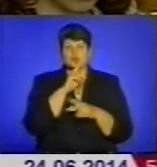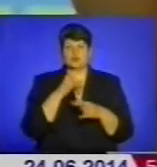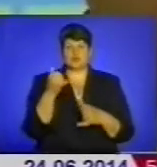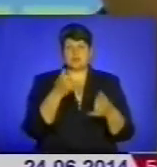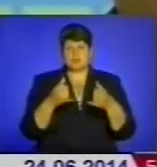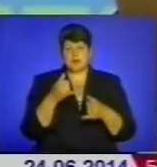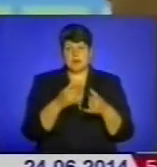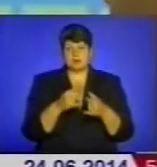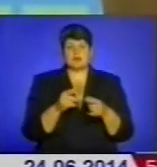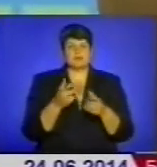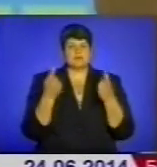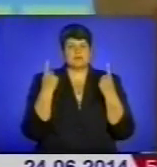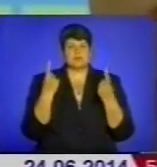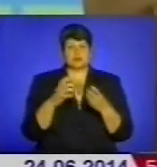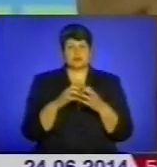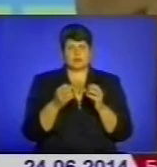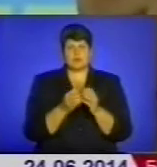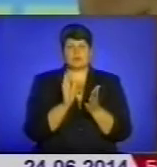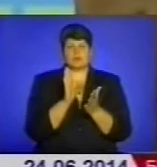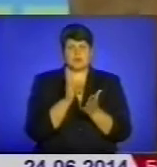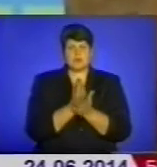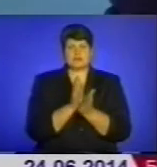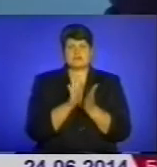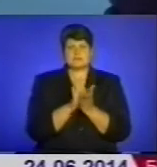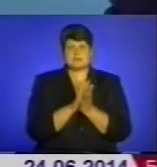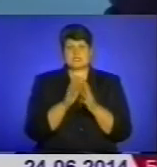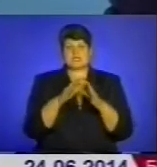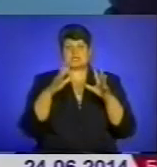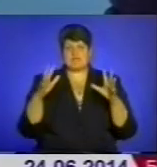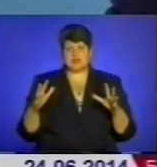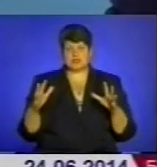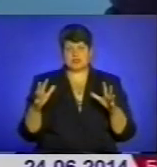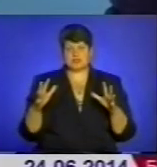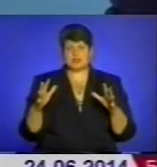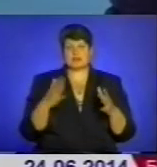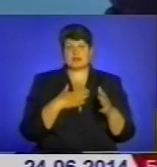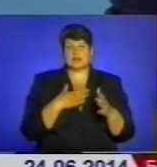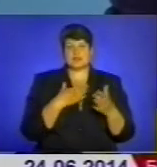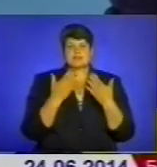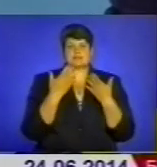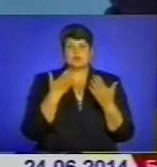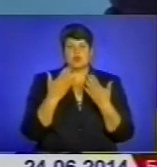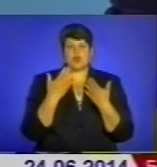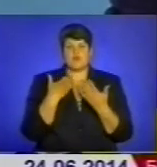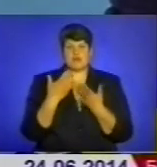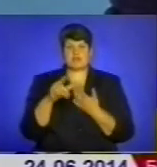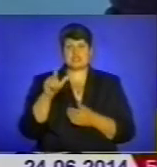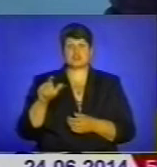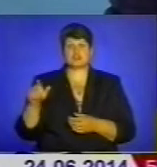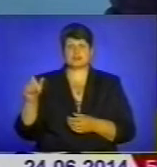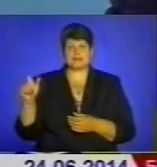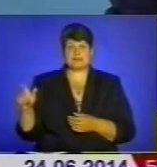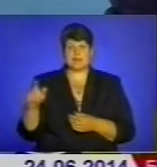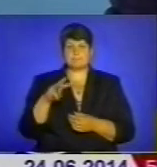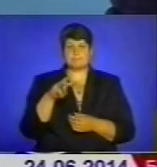Сиротюк, найбільшу небезпеку несуть сміттєзвалища. Наше спілкування з жителями, наприклад,